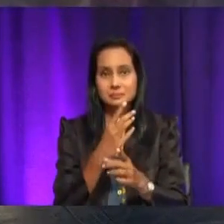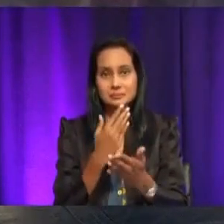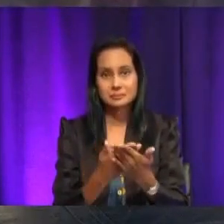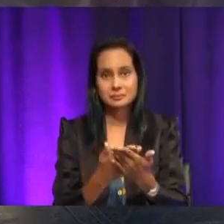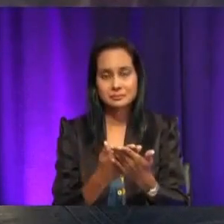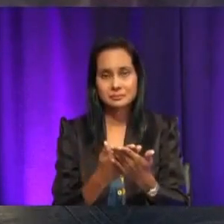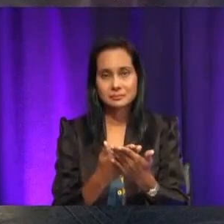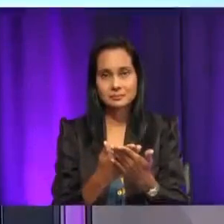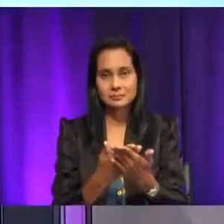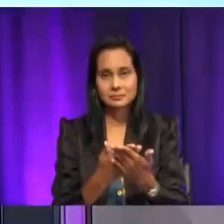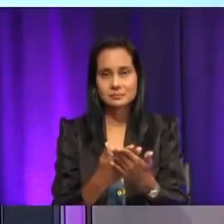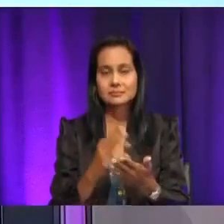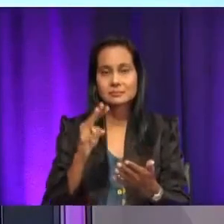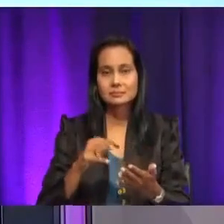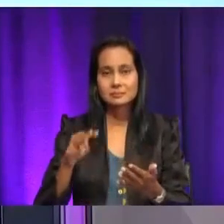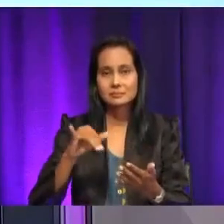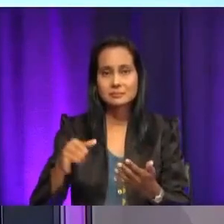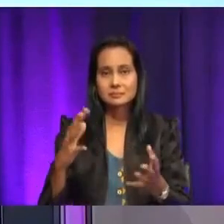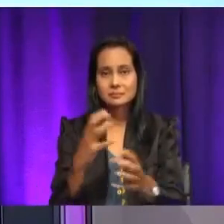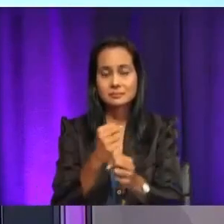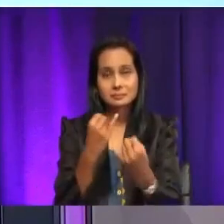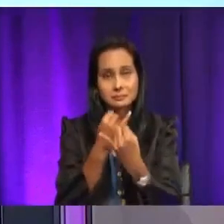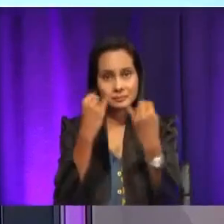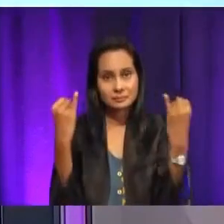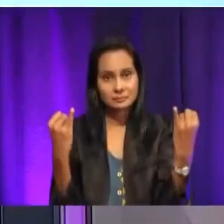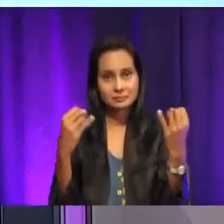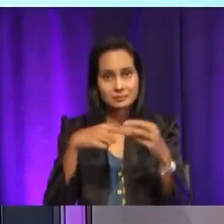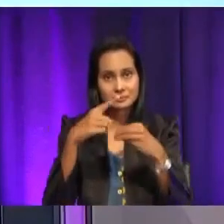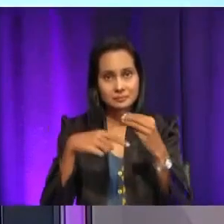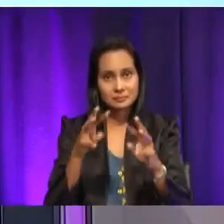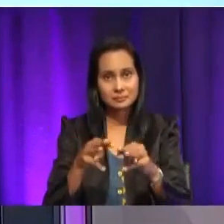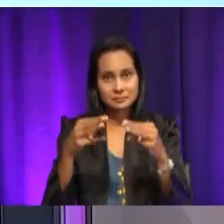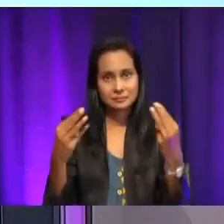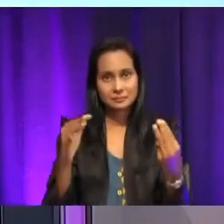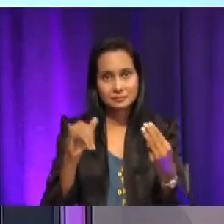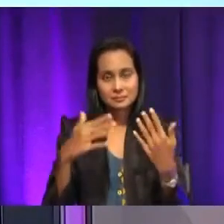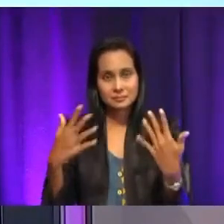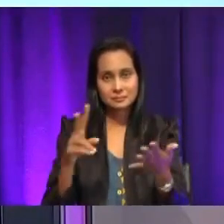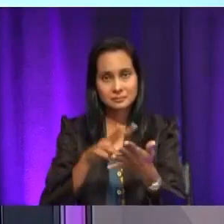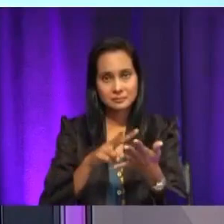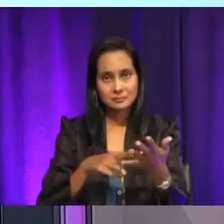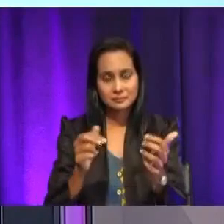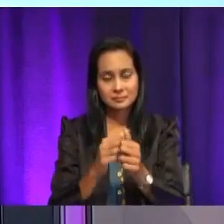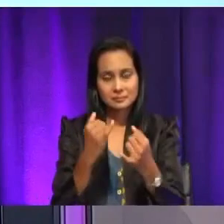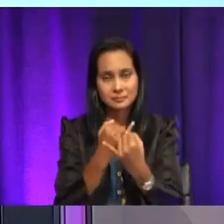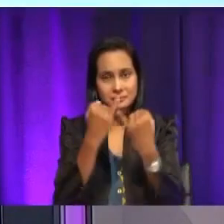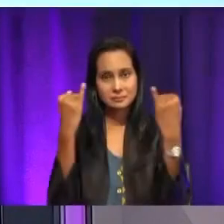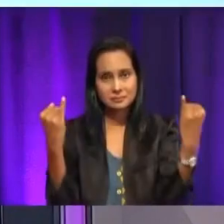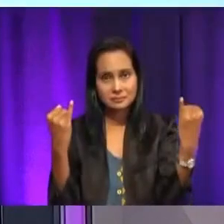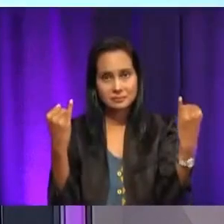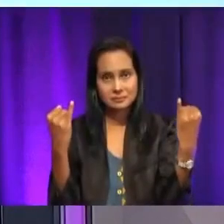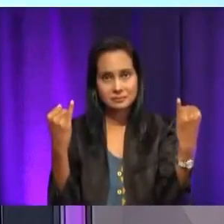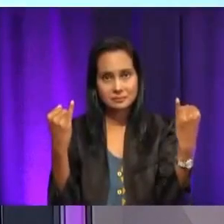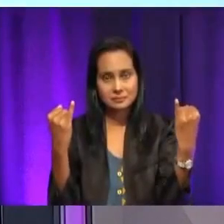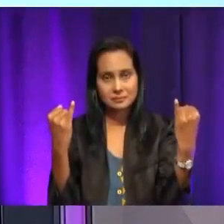Okey, dia sampai itu, murid-murid juga dapat memberikan penerangan tentang manual yang telah mereka baca dengan begitu jelas sekali. Jadi,